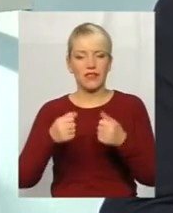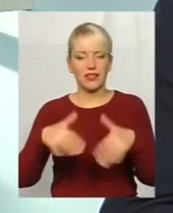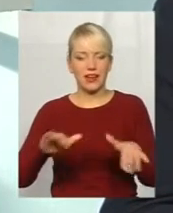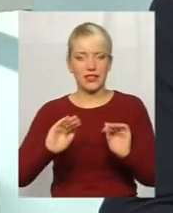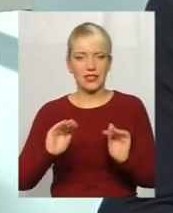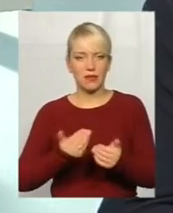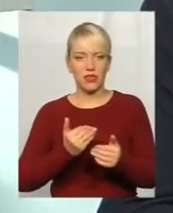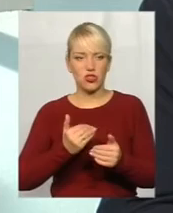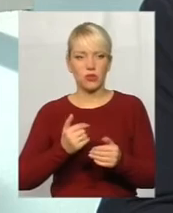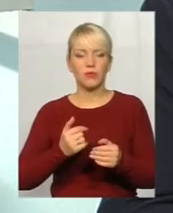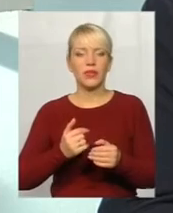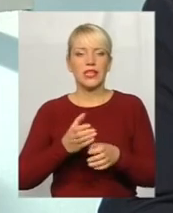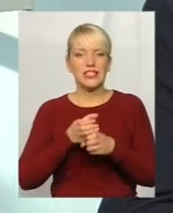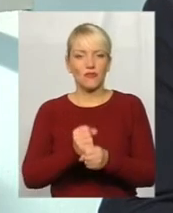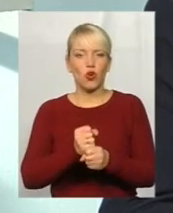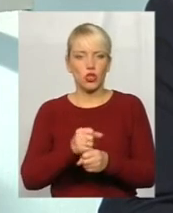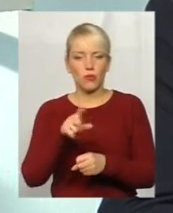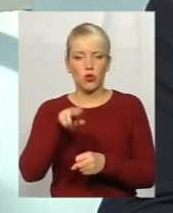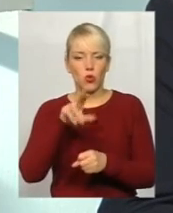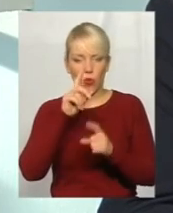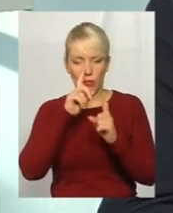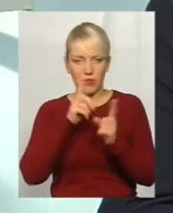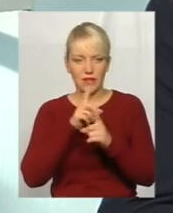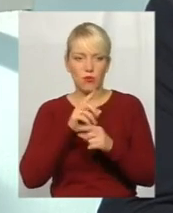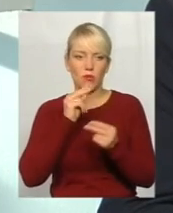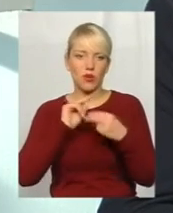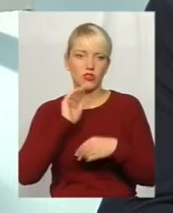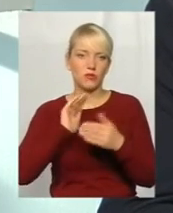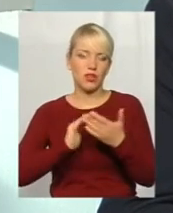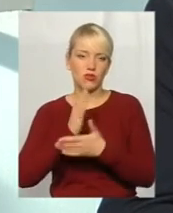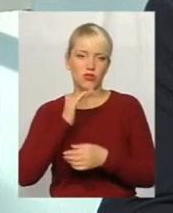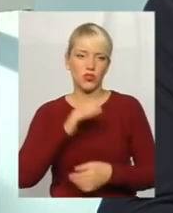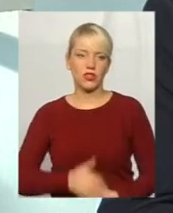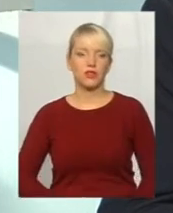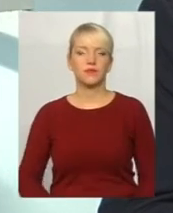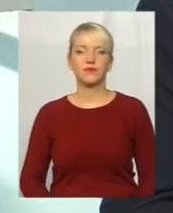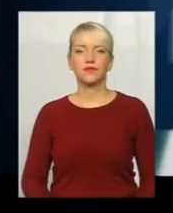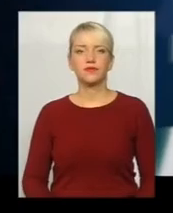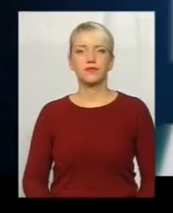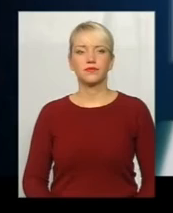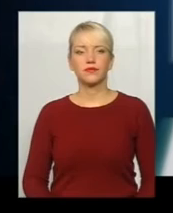ми зменшуємо, зводимо до мінімума, і друге, ми покращуємо якость води. Дякую вам за запитання.